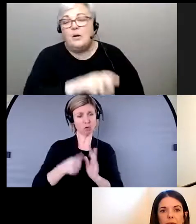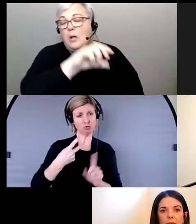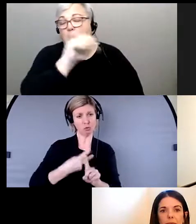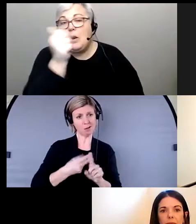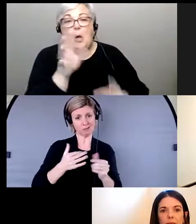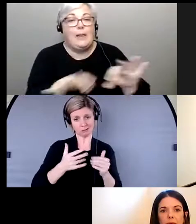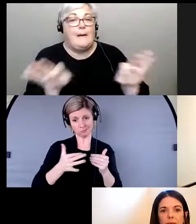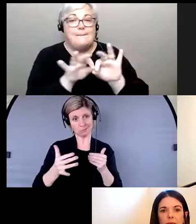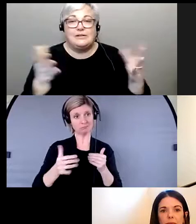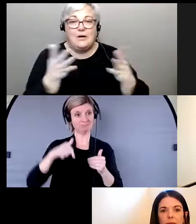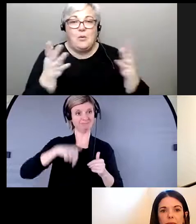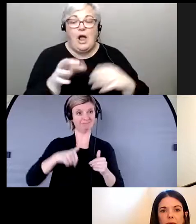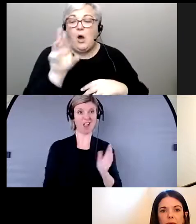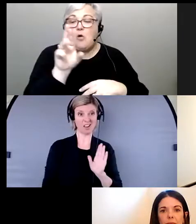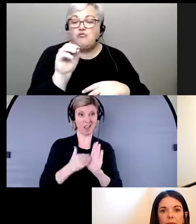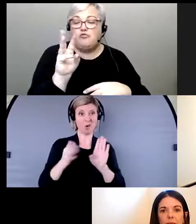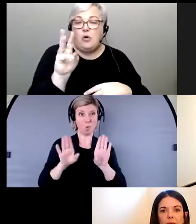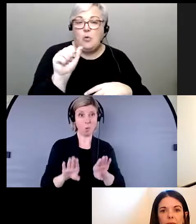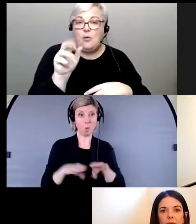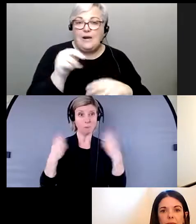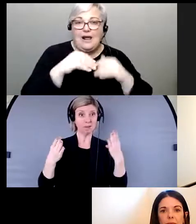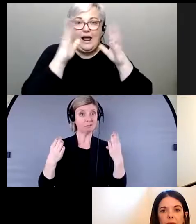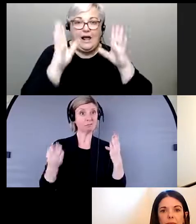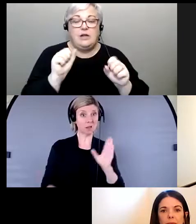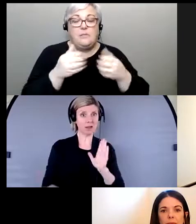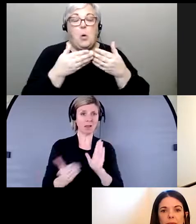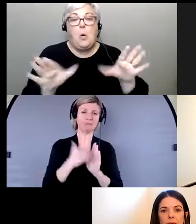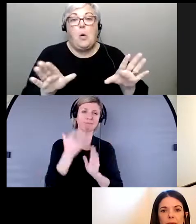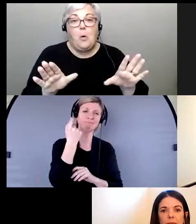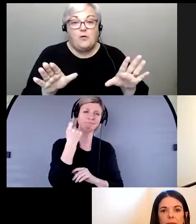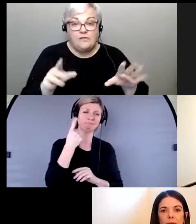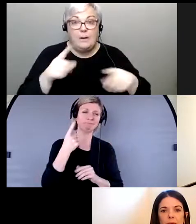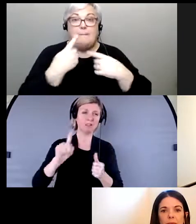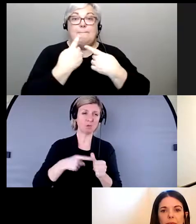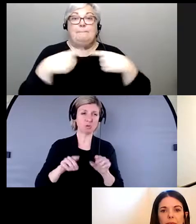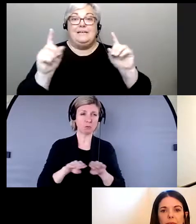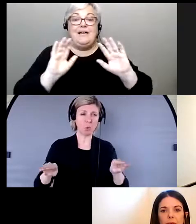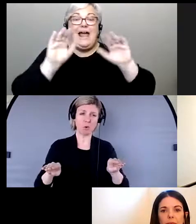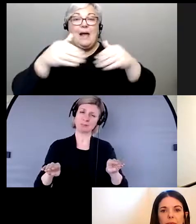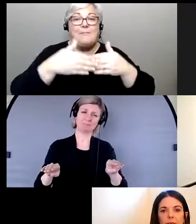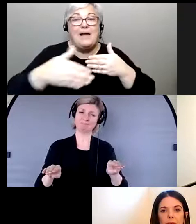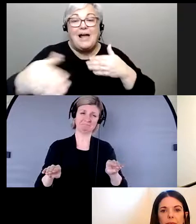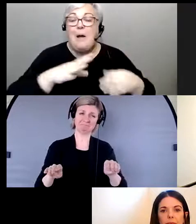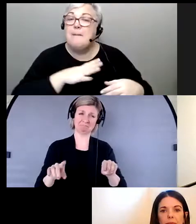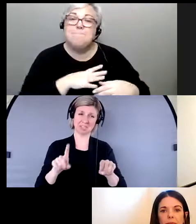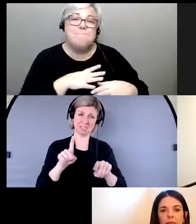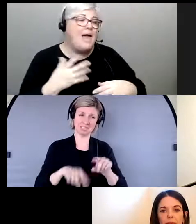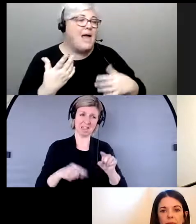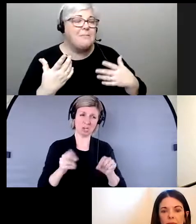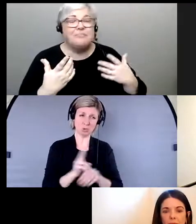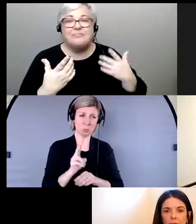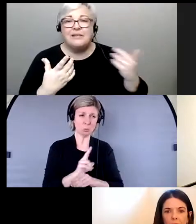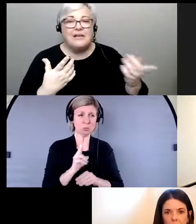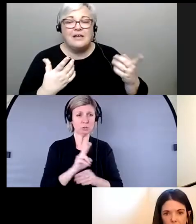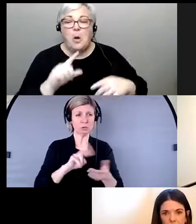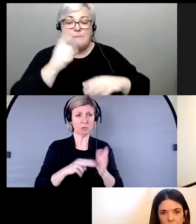que Rowan House a pu rouvrir quelques mois plus tard. Par contre, nous ne pouvions plus utiliser le